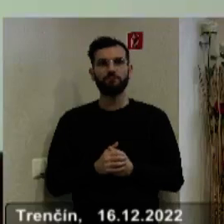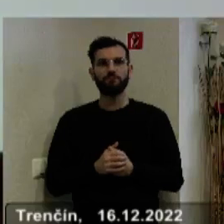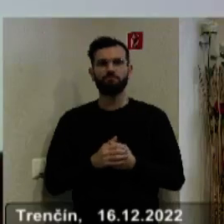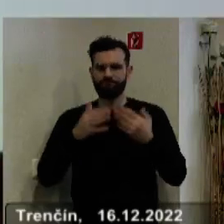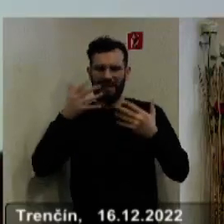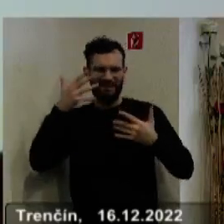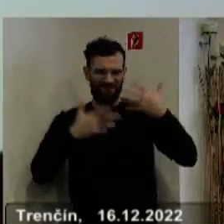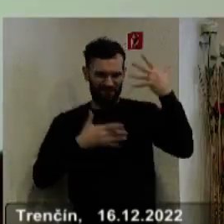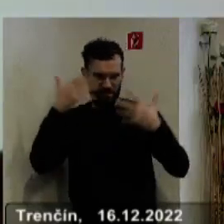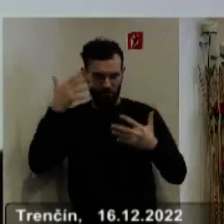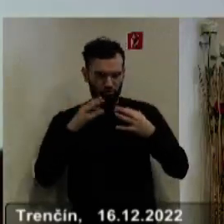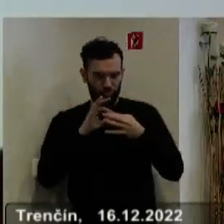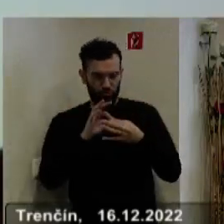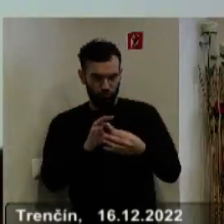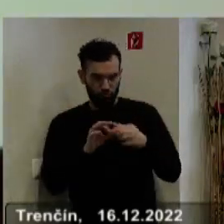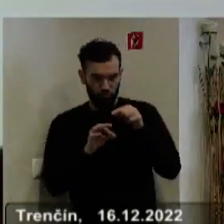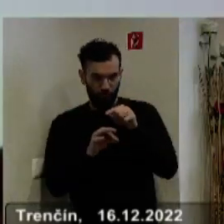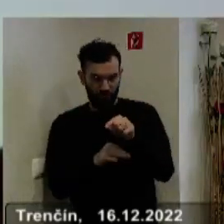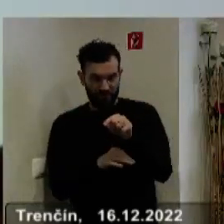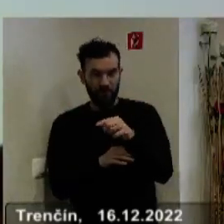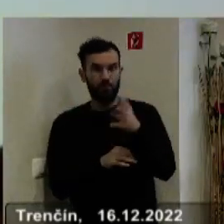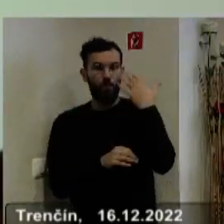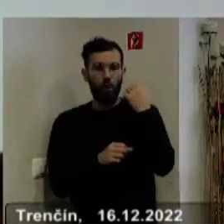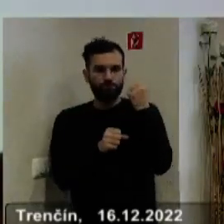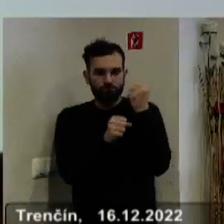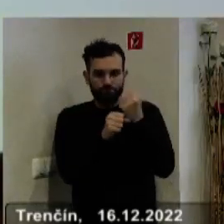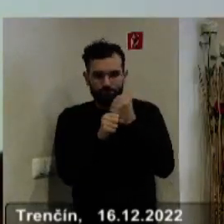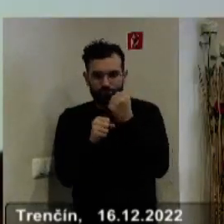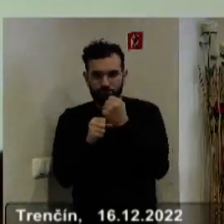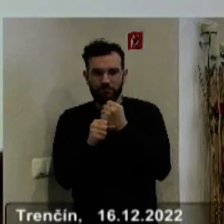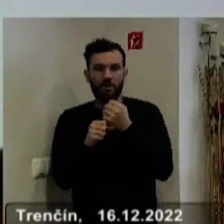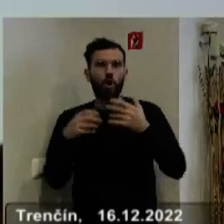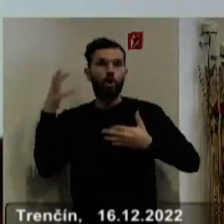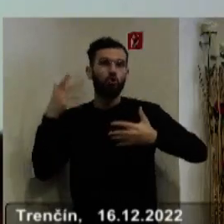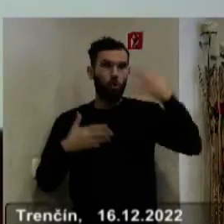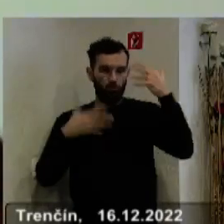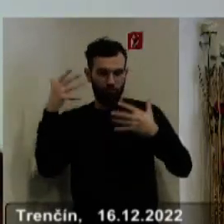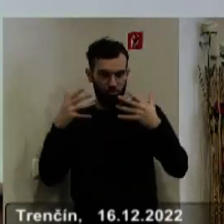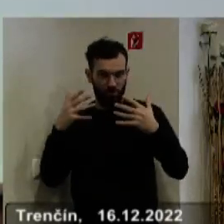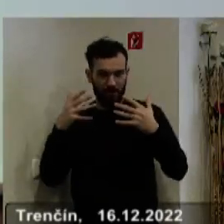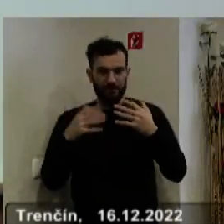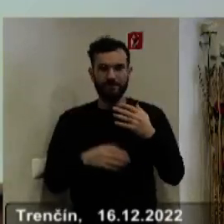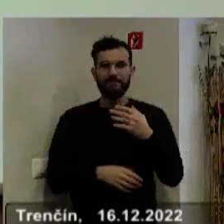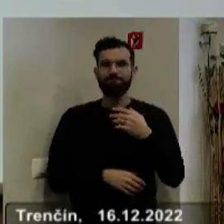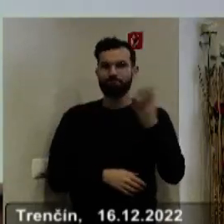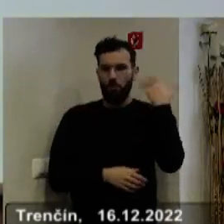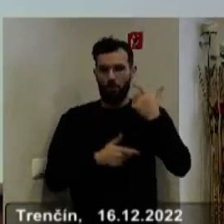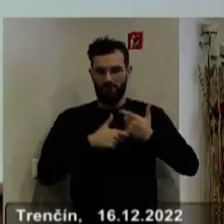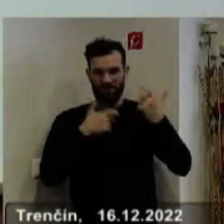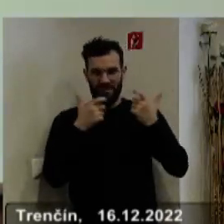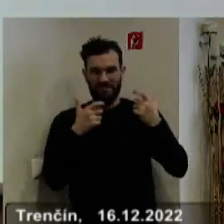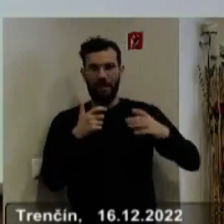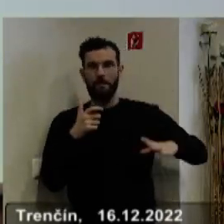Výpočet tých faktorov, ktoré opliňovali tvorbu tohto rozpočtu ste tu mohli mohli počuť.